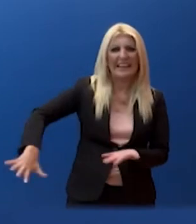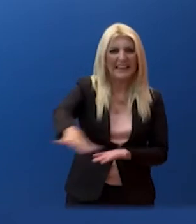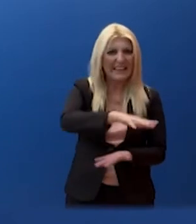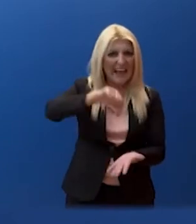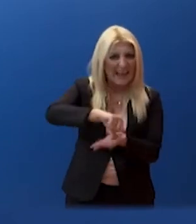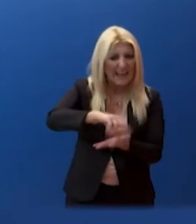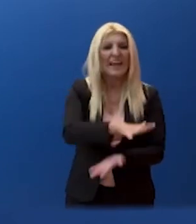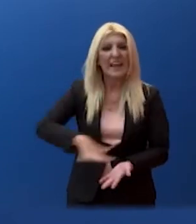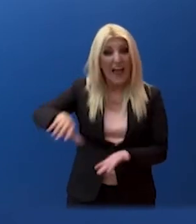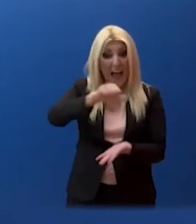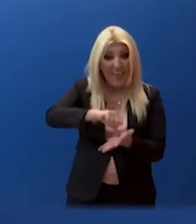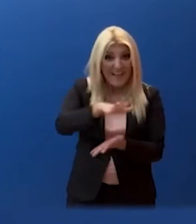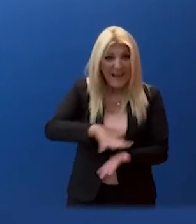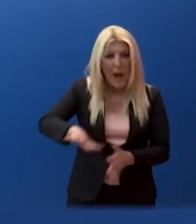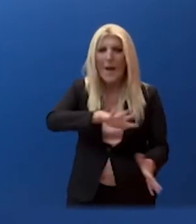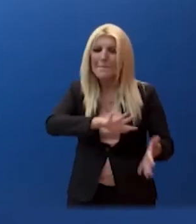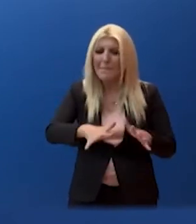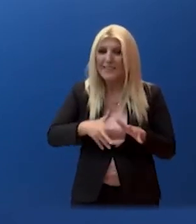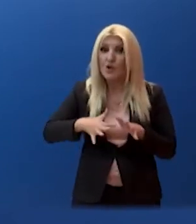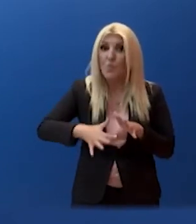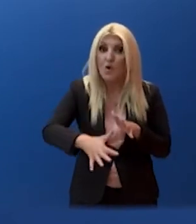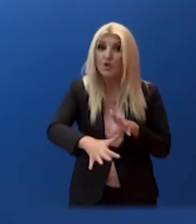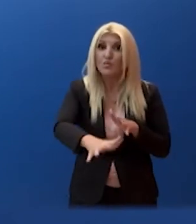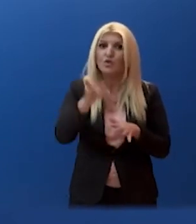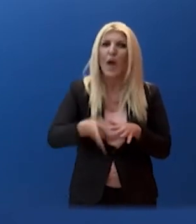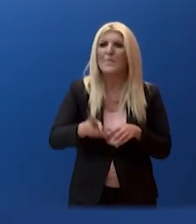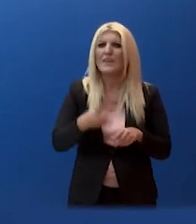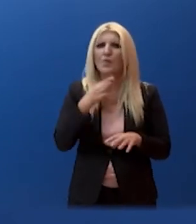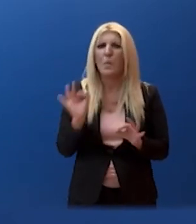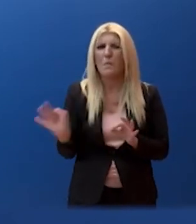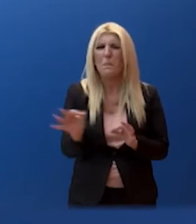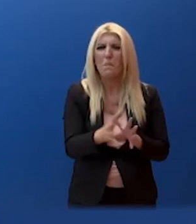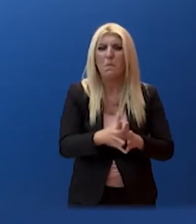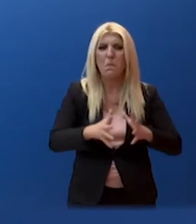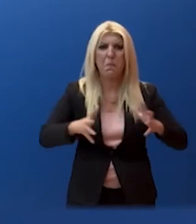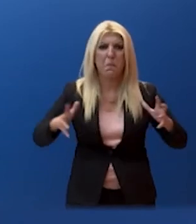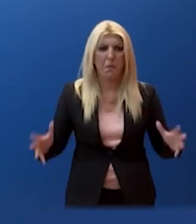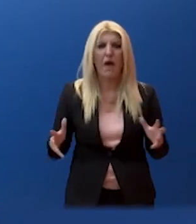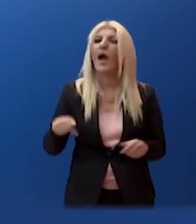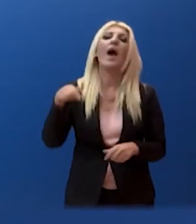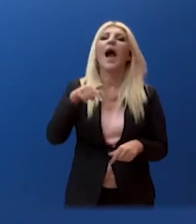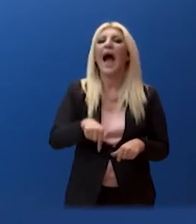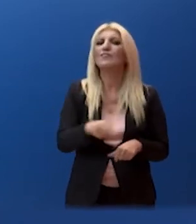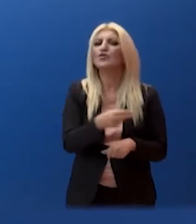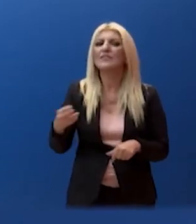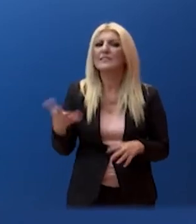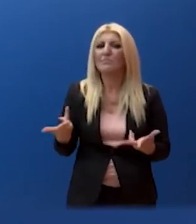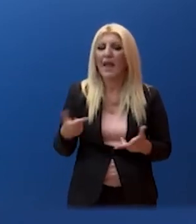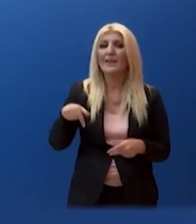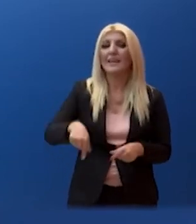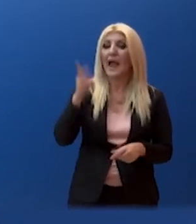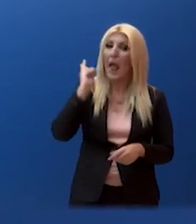Εμφανίζει καθημερινά περίπου τρία κρούσματα στις 100.000 κατοίκους, γεγονός που την κατατάσσει στο μέτριο επίπεδο κινδύνου.